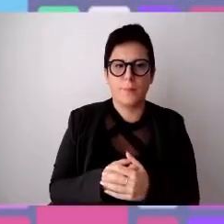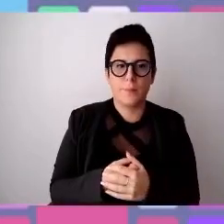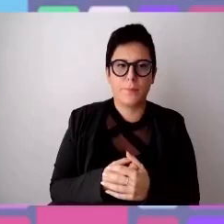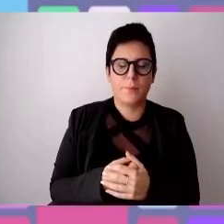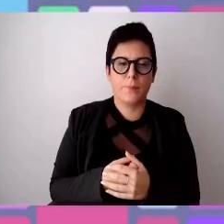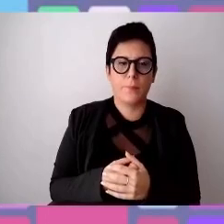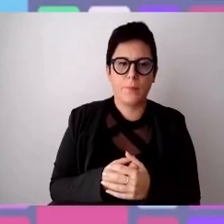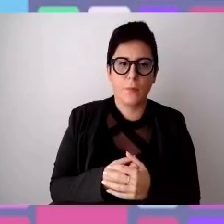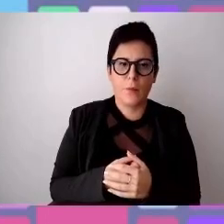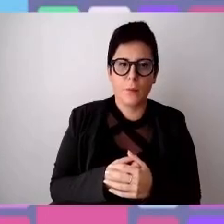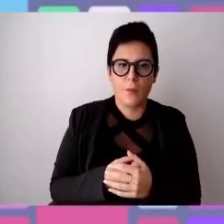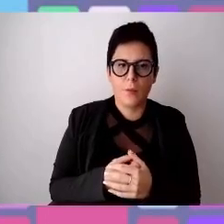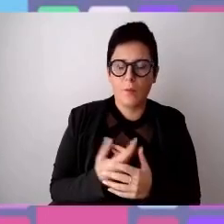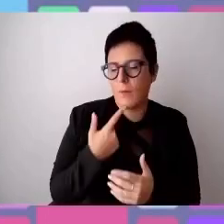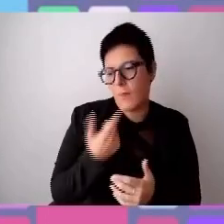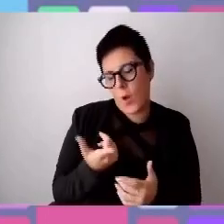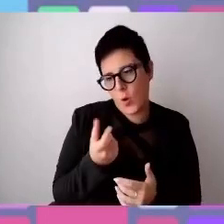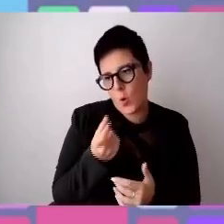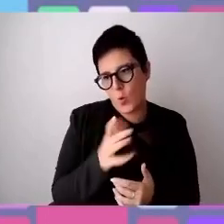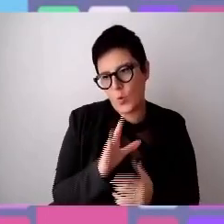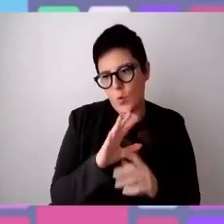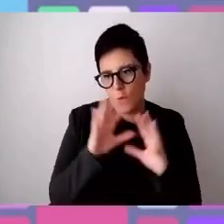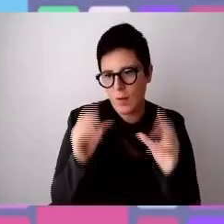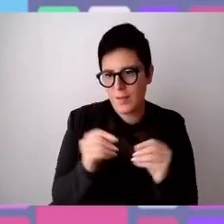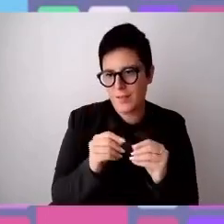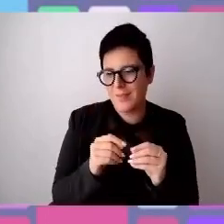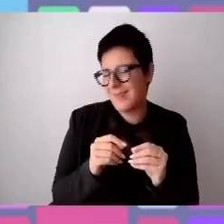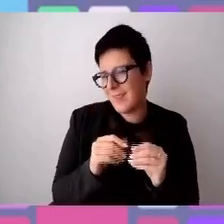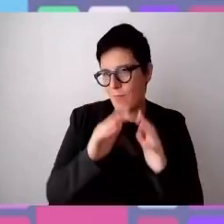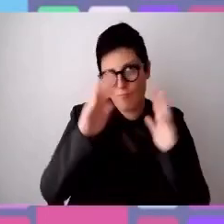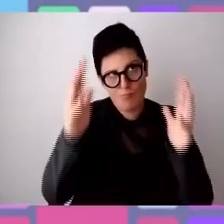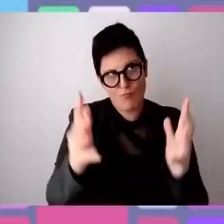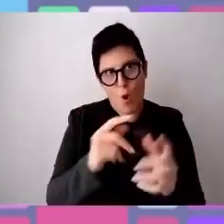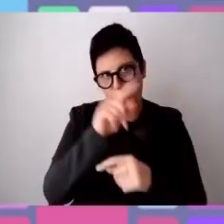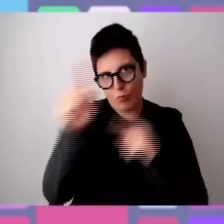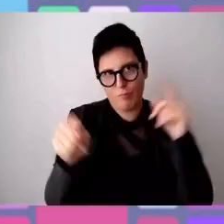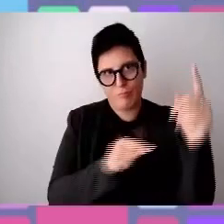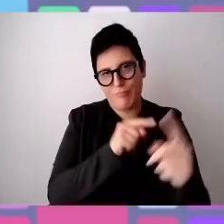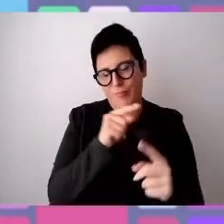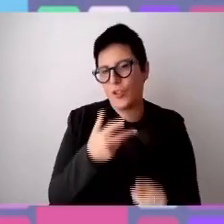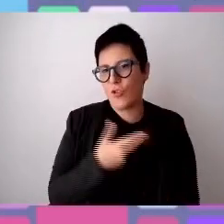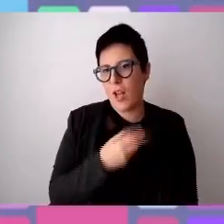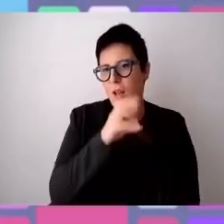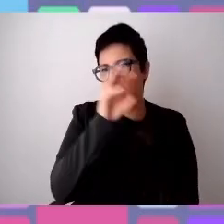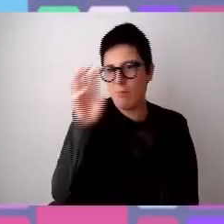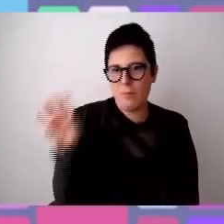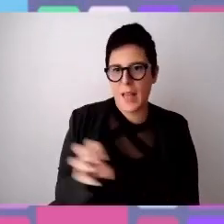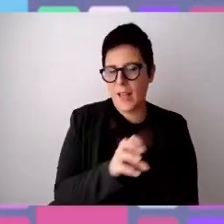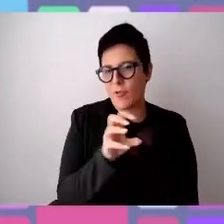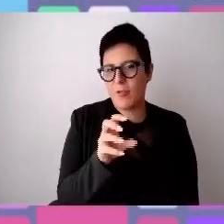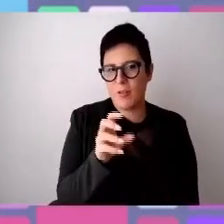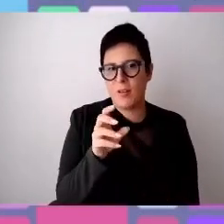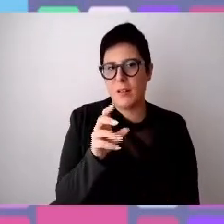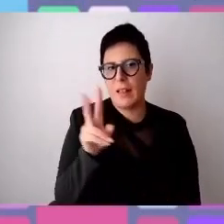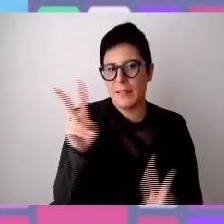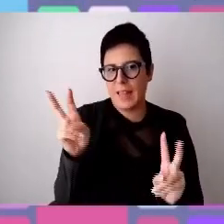come dire, la nostra realtà culturale, ma forse girando il mondo avrete incontrato paesi in cui il tema dell'inclusività